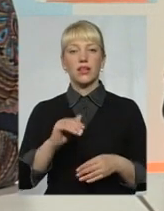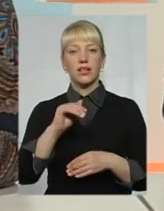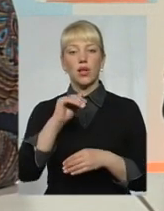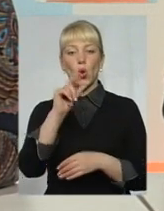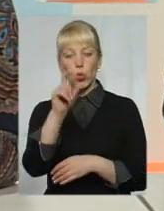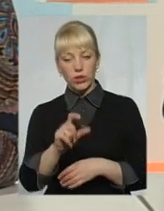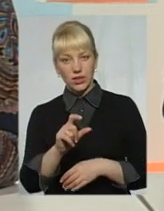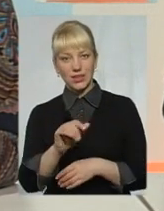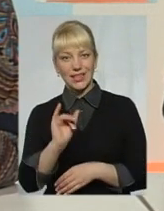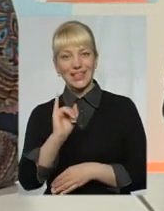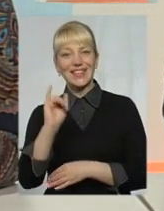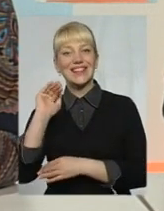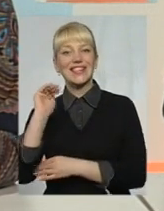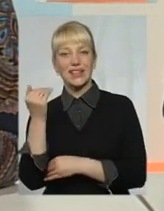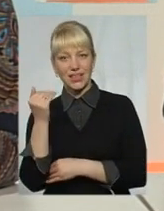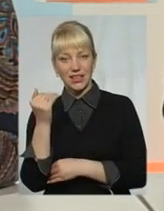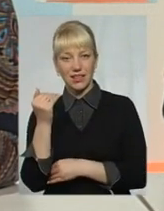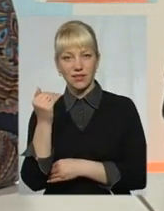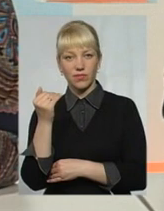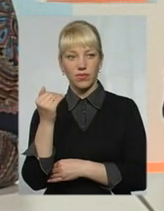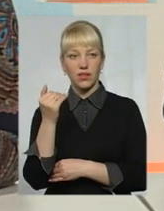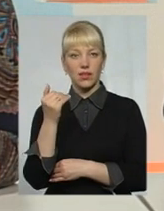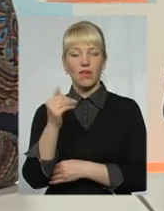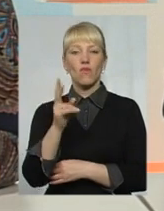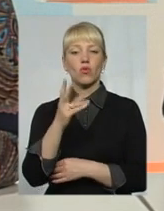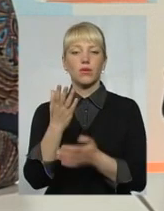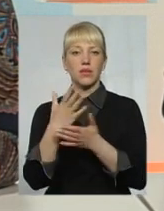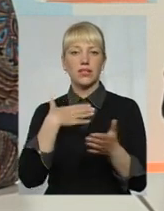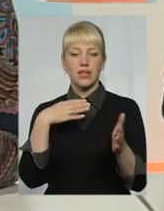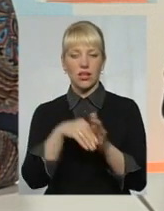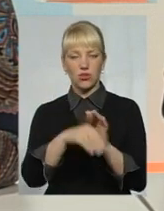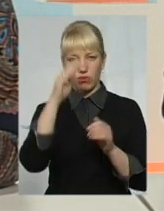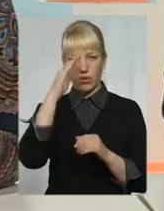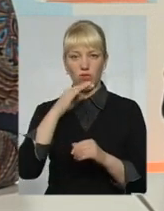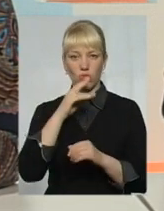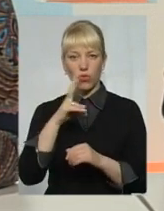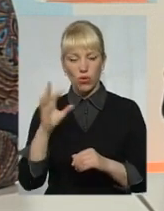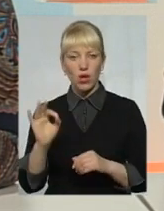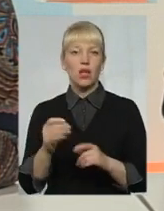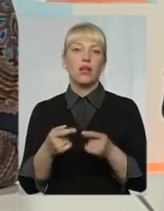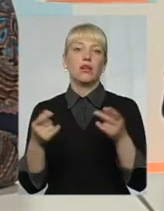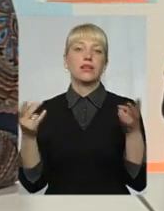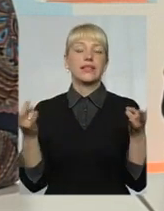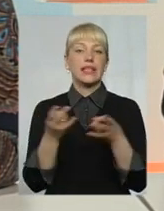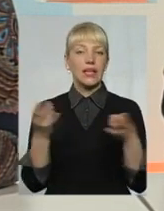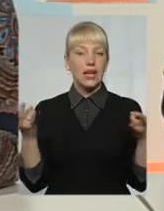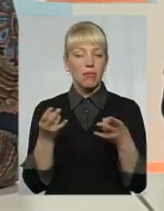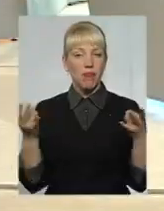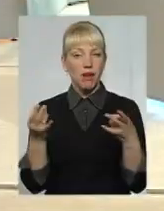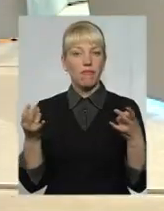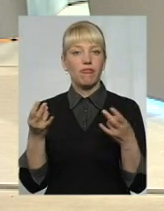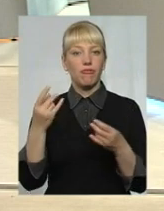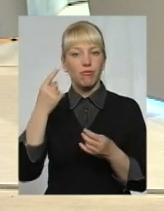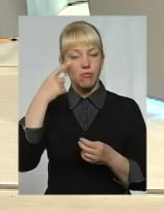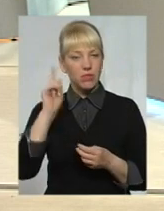дитини, в якої загинув батько. Це теж треба вміти і треба знати, як. І,